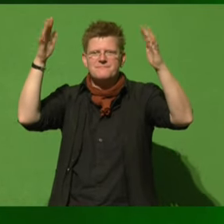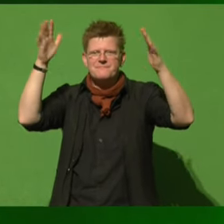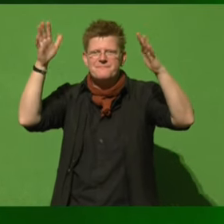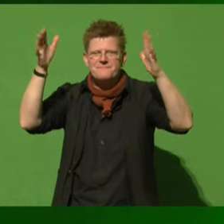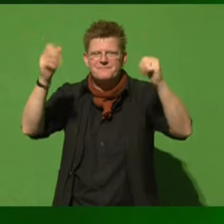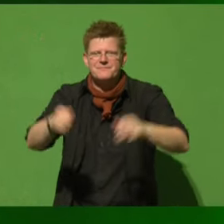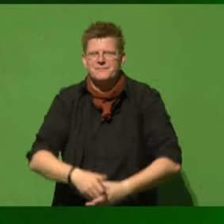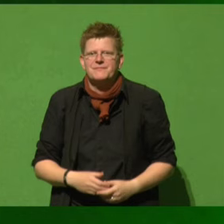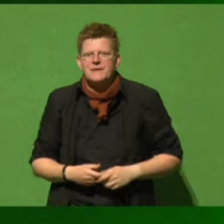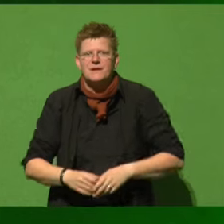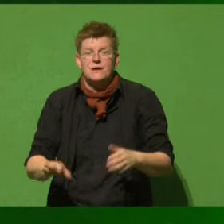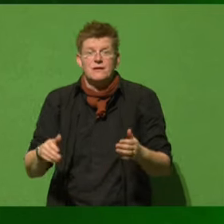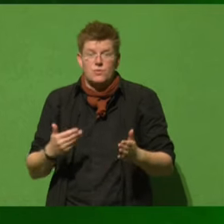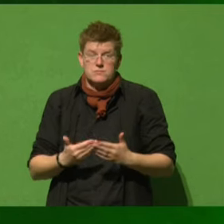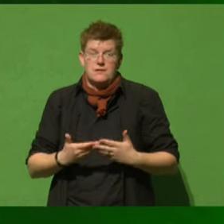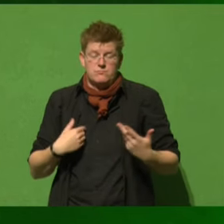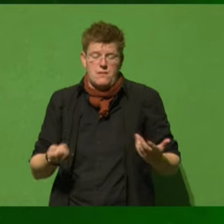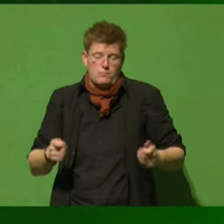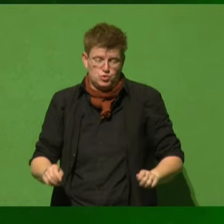Und deshalb zum Abschluss.